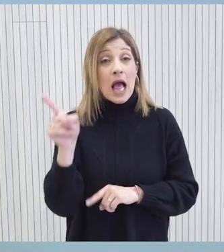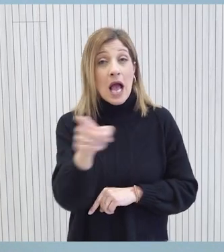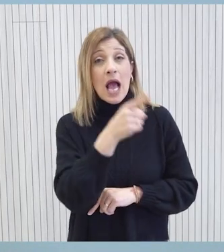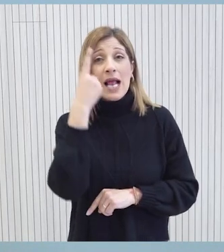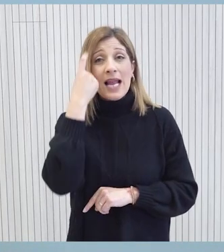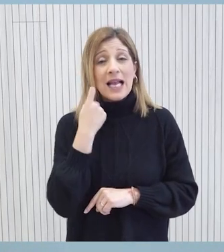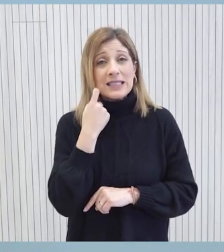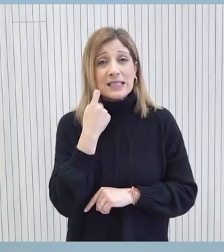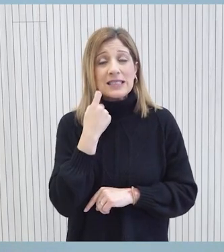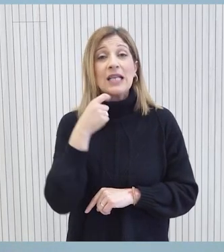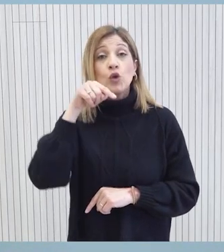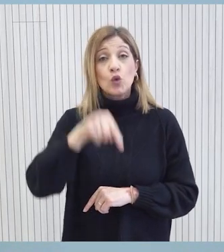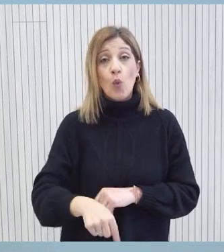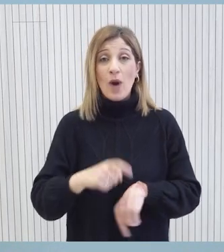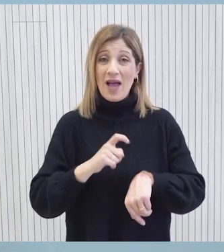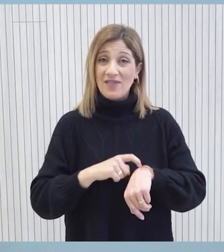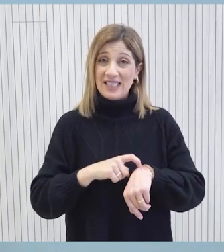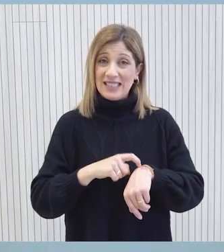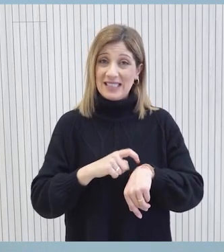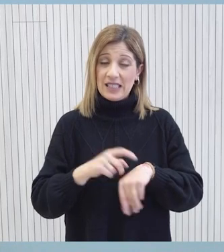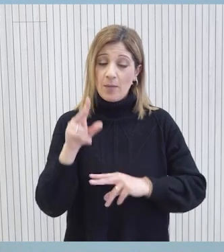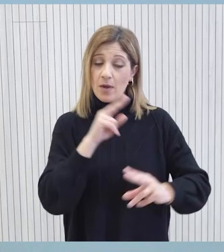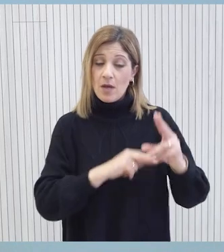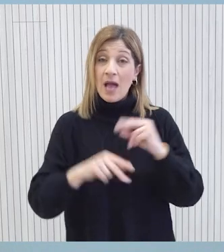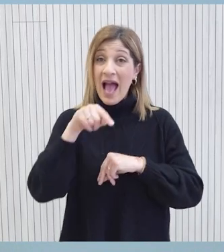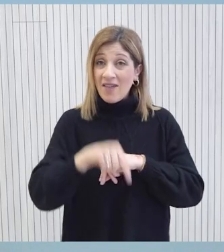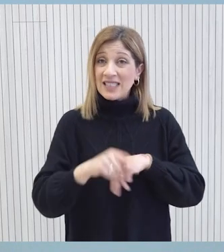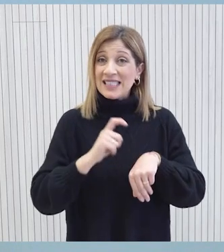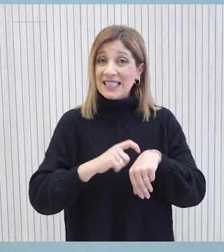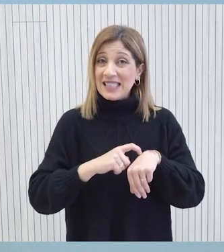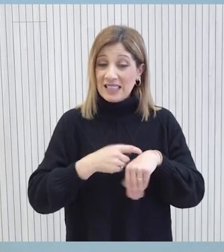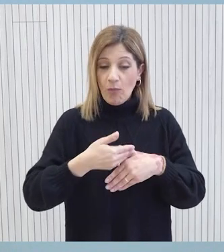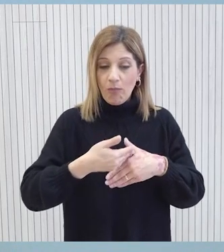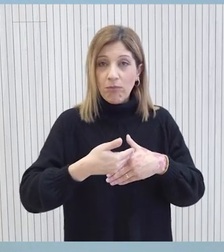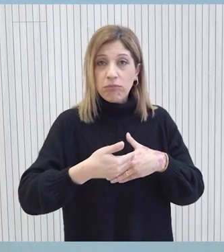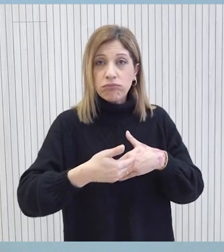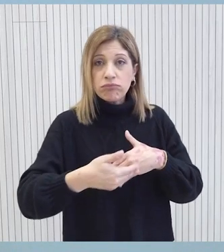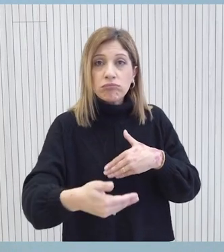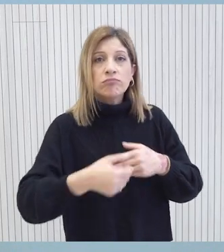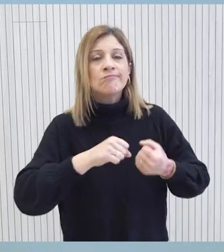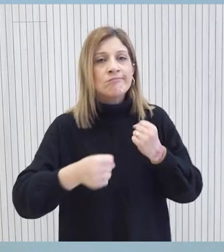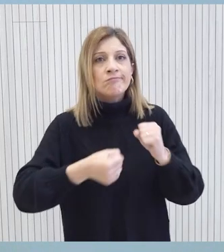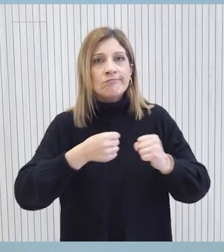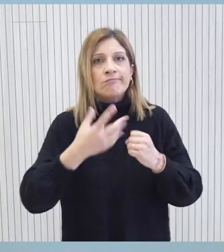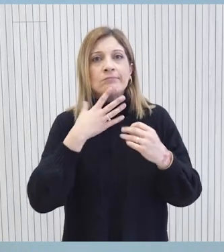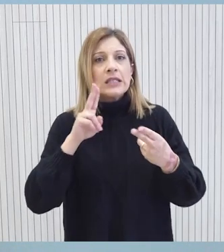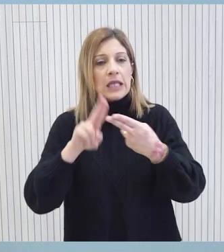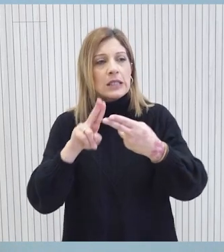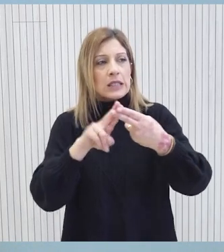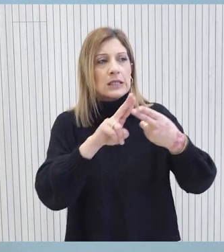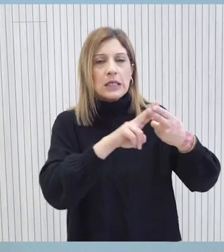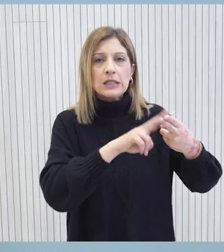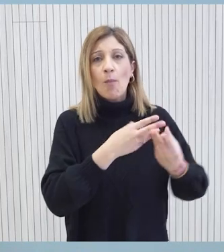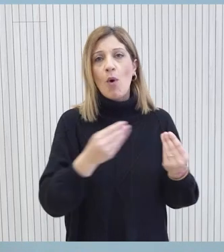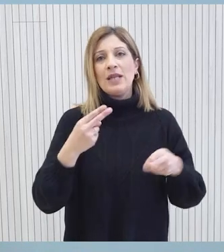είναι ότι ιδιαίτερα αυτή την περίοδο που ανοίγεται μπροστά μας, μια περίοδο κινητικότητας, μια περίοδο που σημαντοδοτείται από